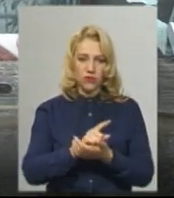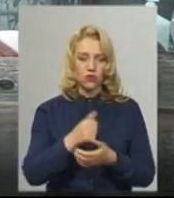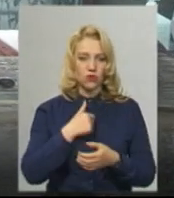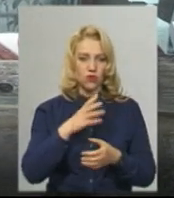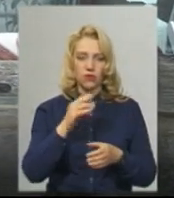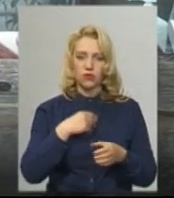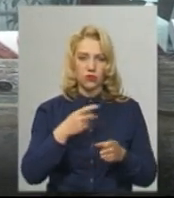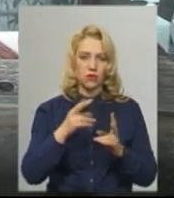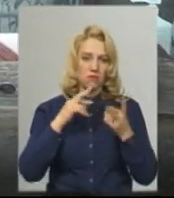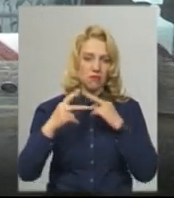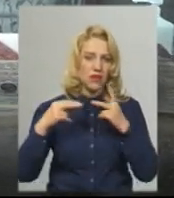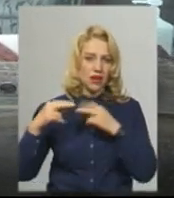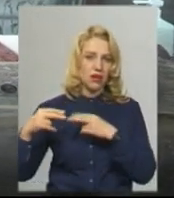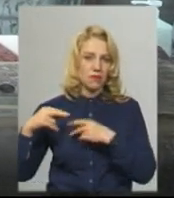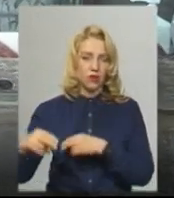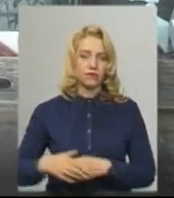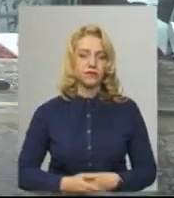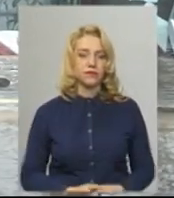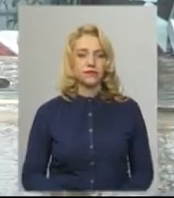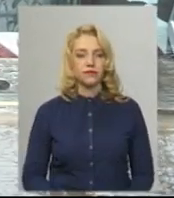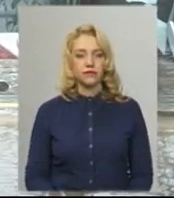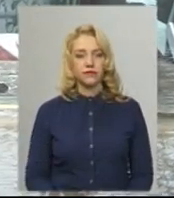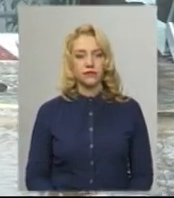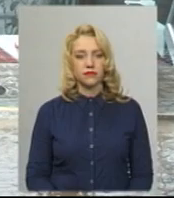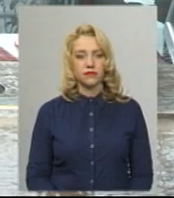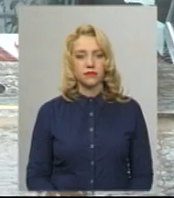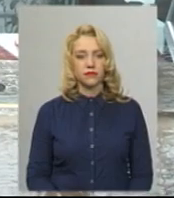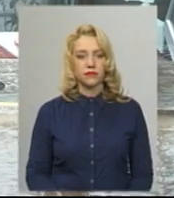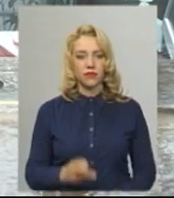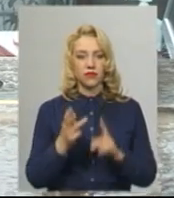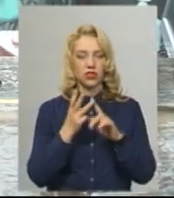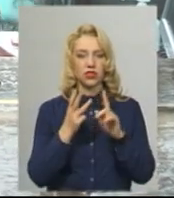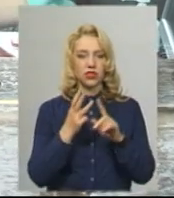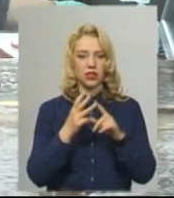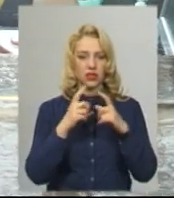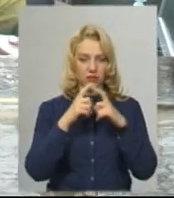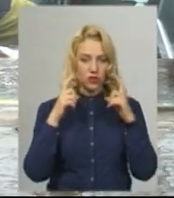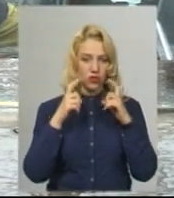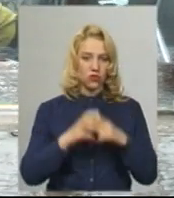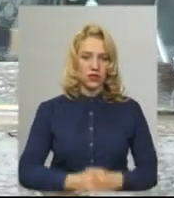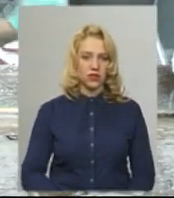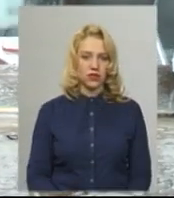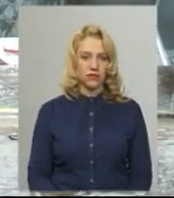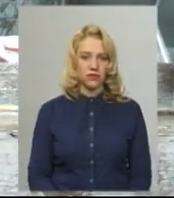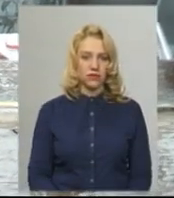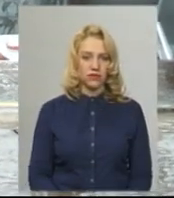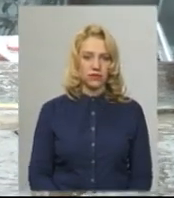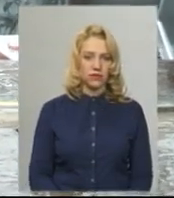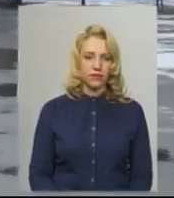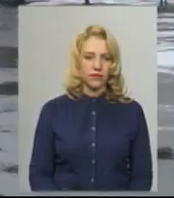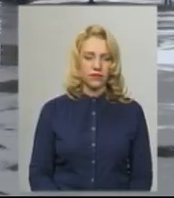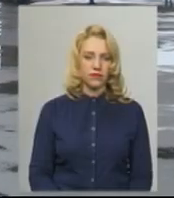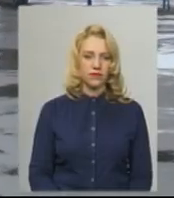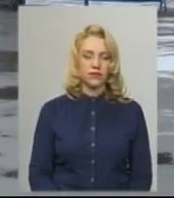є, ми міняємо, я вже сьогодні третю вдягнулася, і антисептиком обробляємо